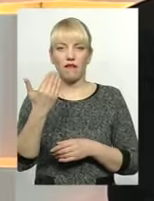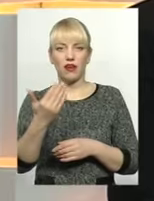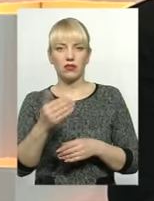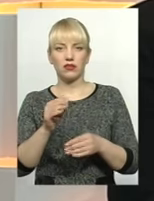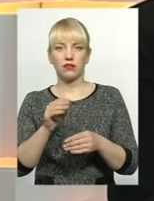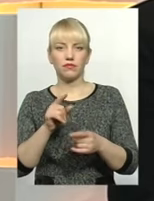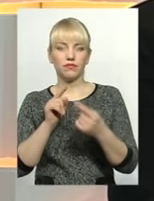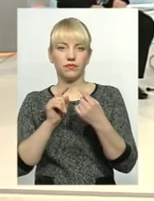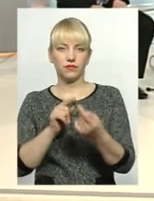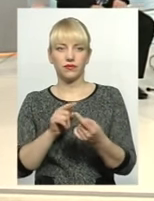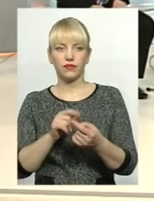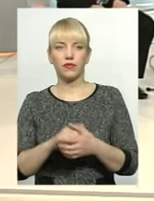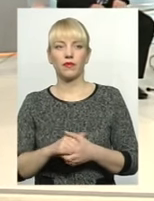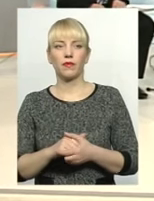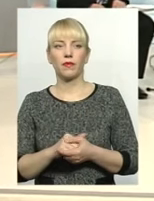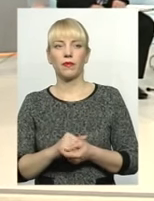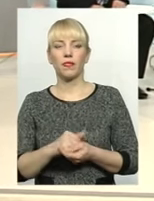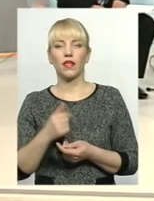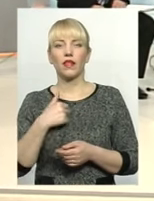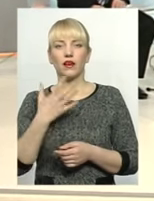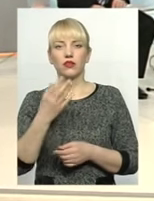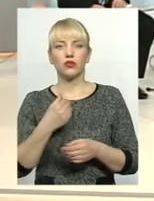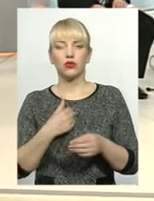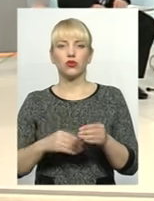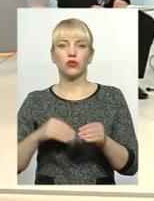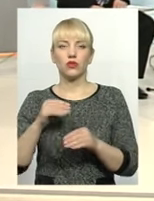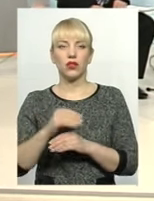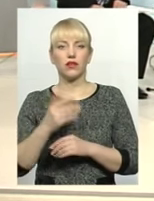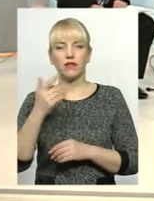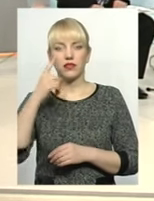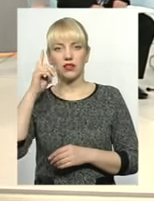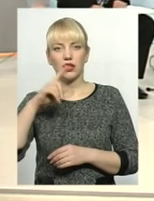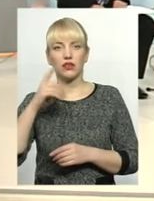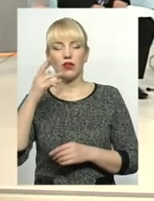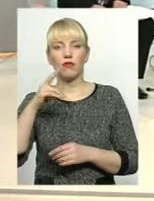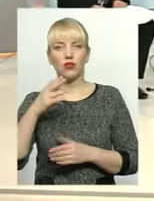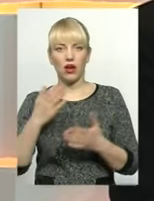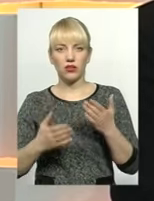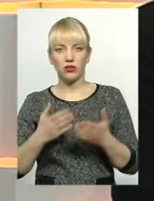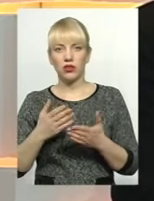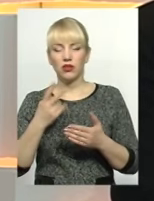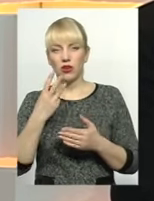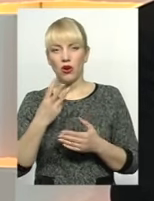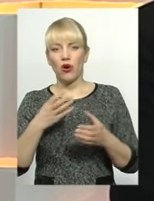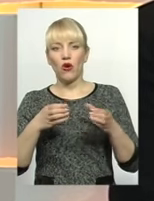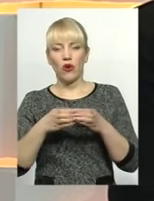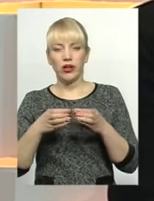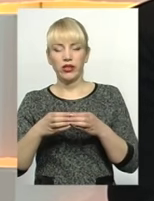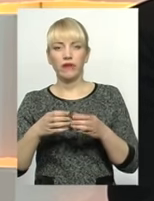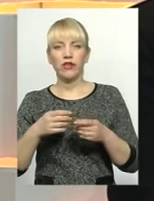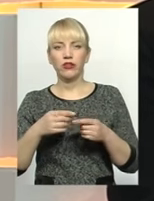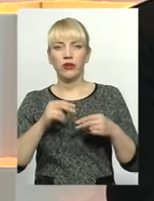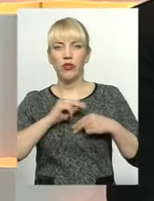Тетяна Леонідовна, як і Ви знаєте, по великому рахунку із трьох колективних трудових спорів, які